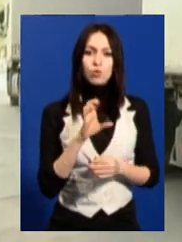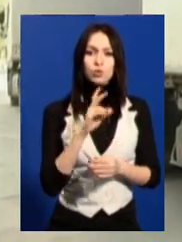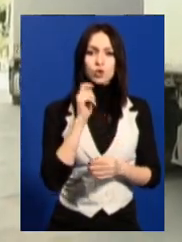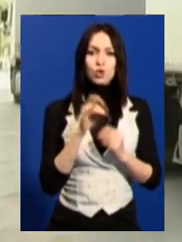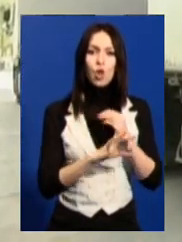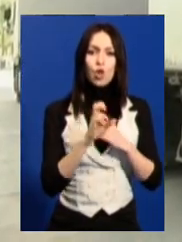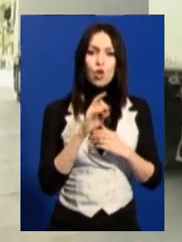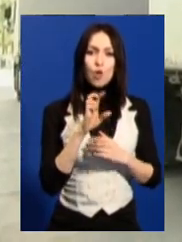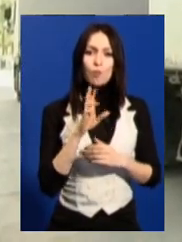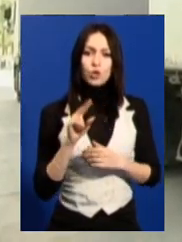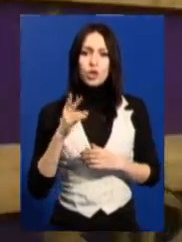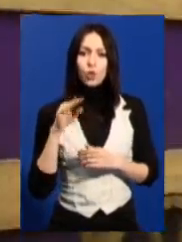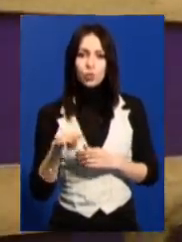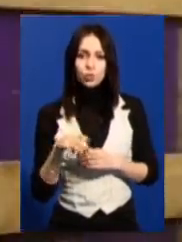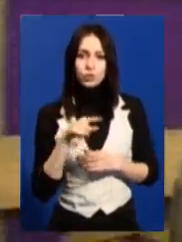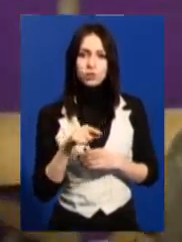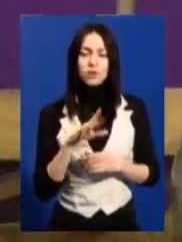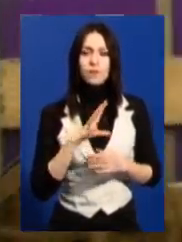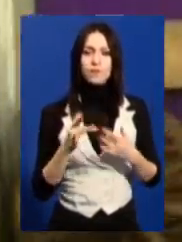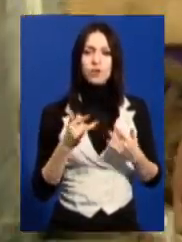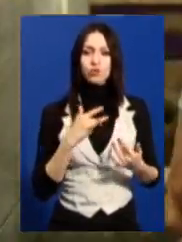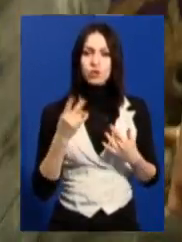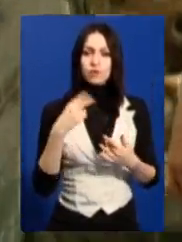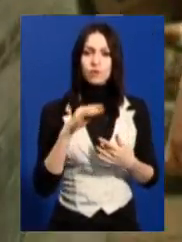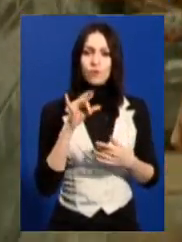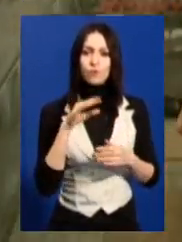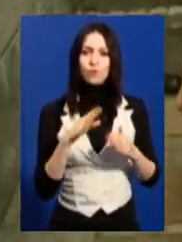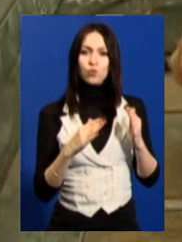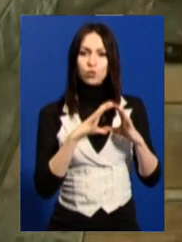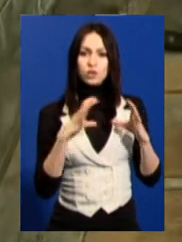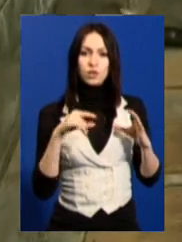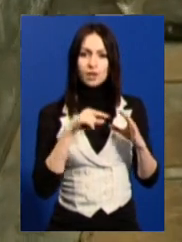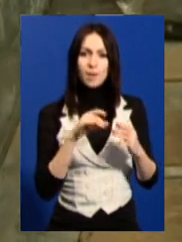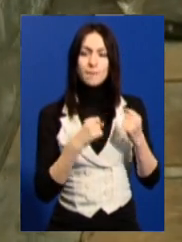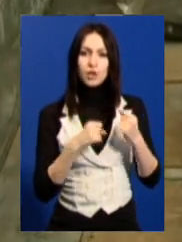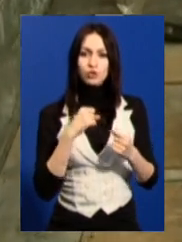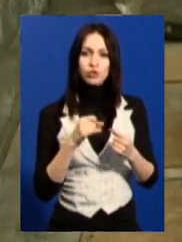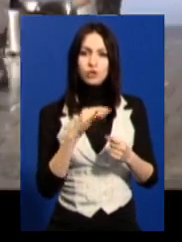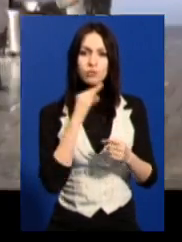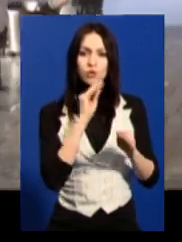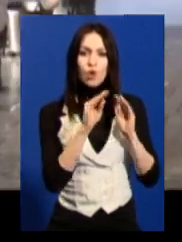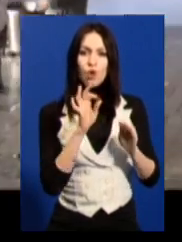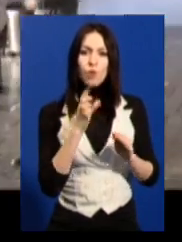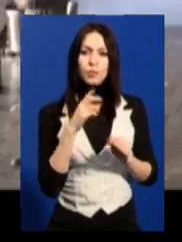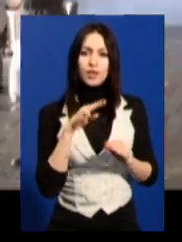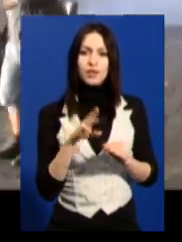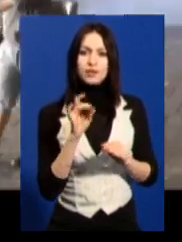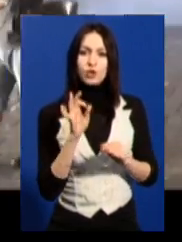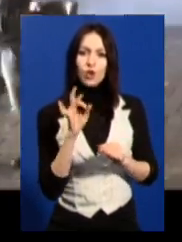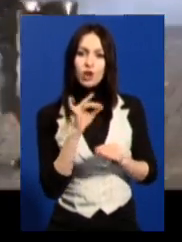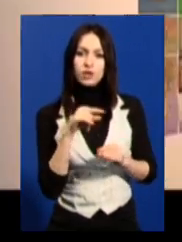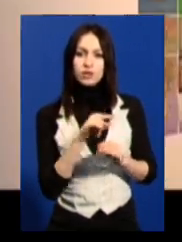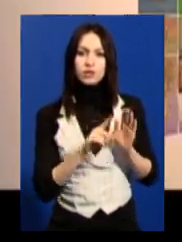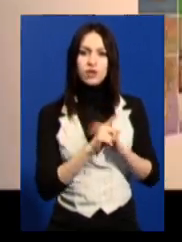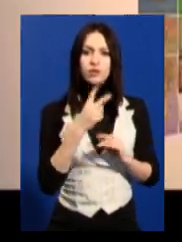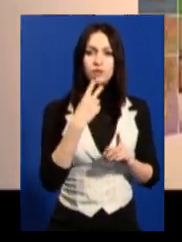вирушила 20-тонна фура з театральними декораціями, картинами та арт-об'єктами. Форум розпочався 15 травня і тривав два тижні до